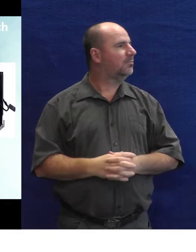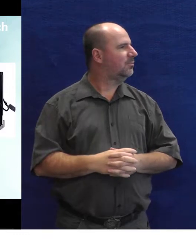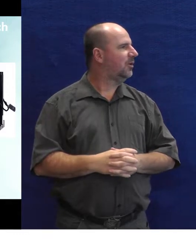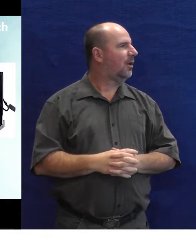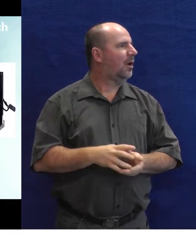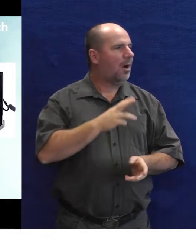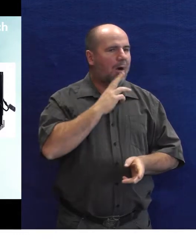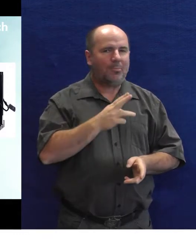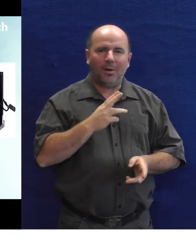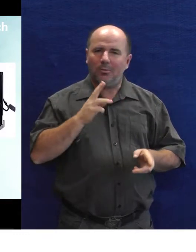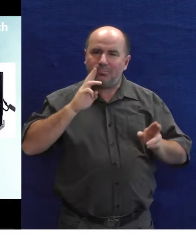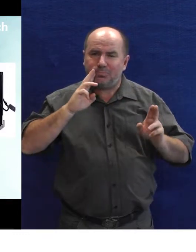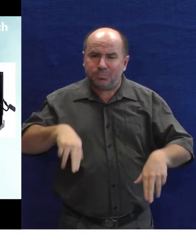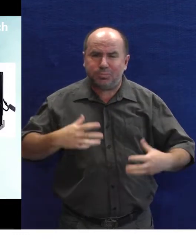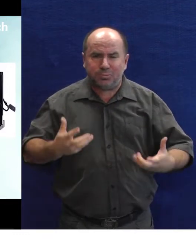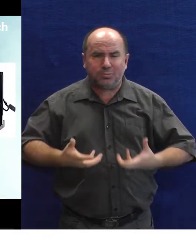záležitost